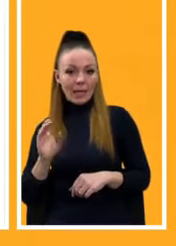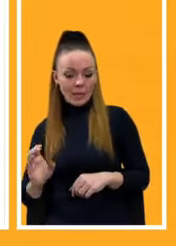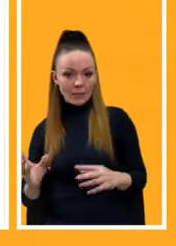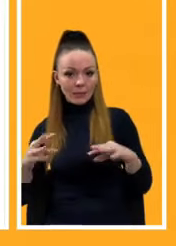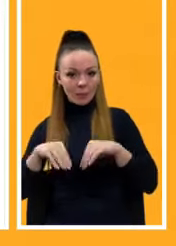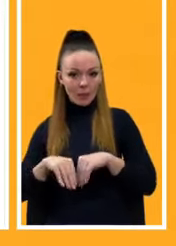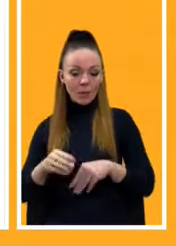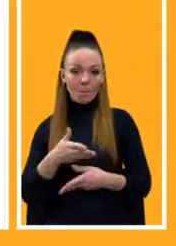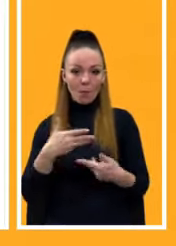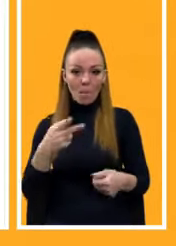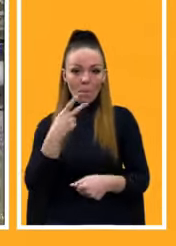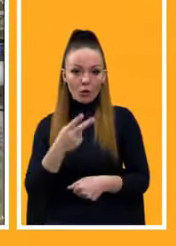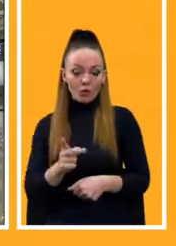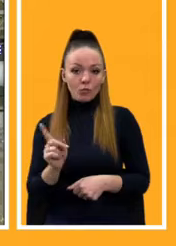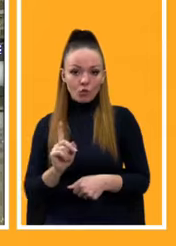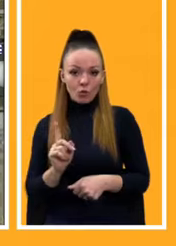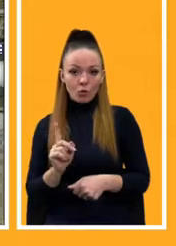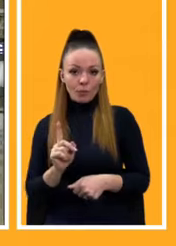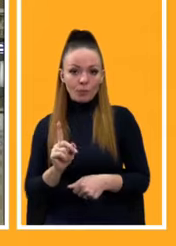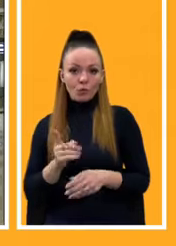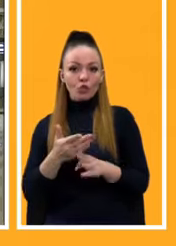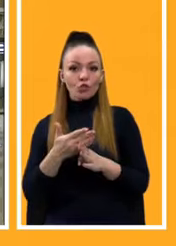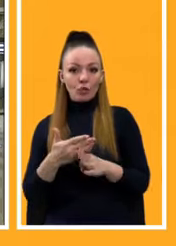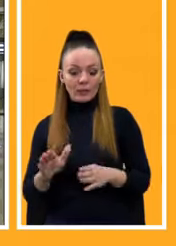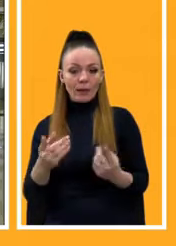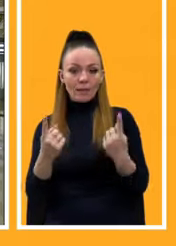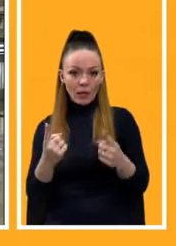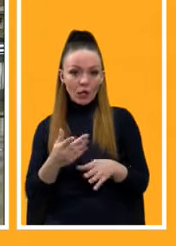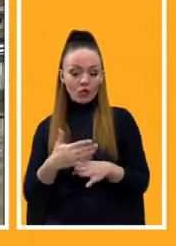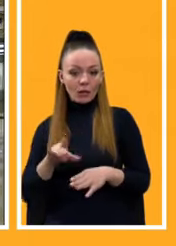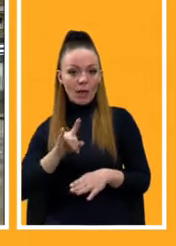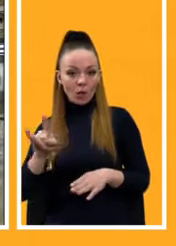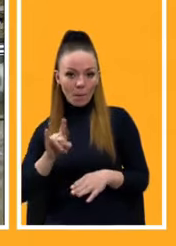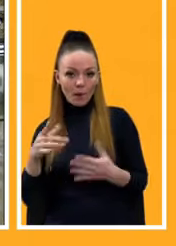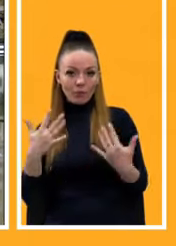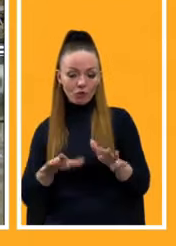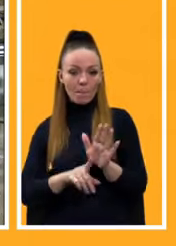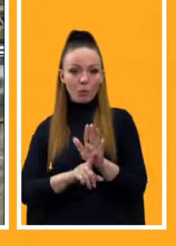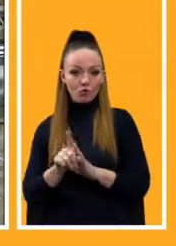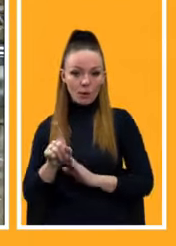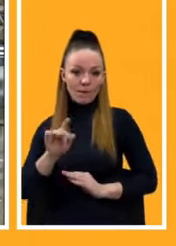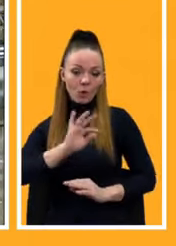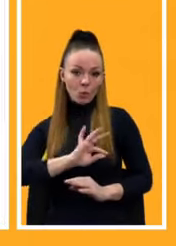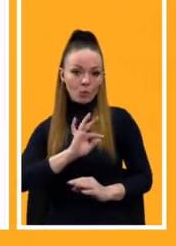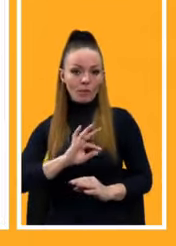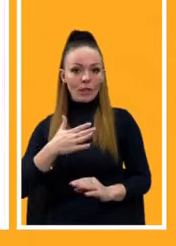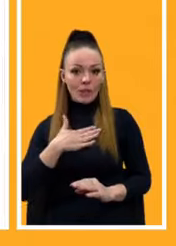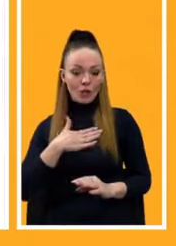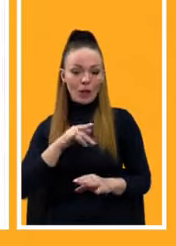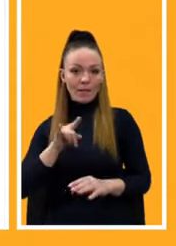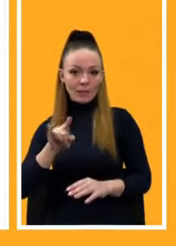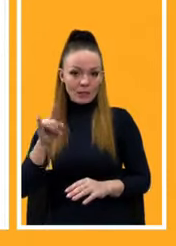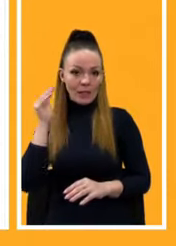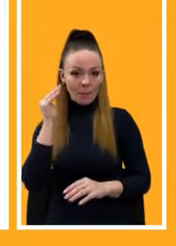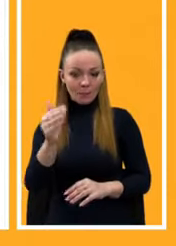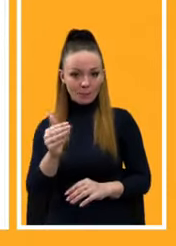ми бачимо, що все ж таки велика частина авіакомпаній почала використовувати наш авіаційний простір.